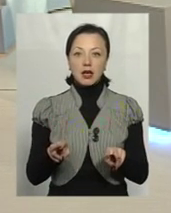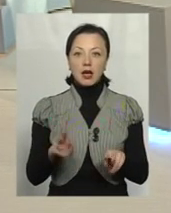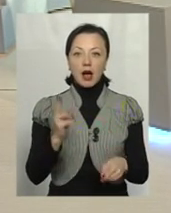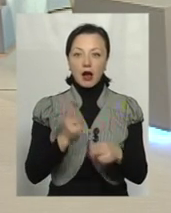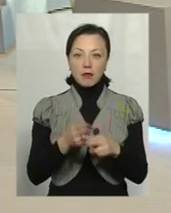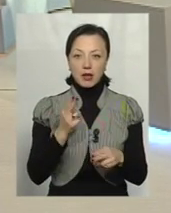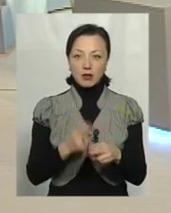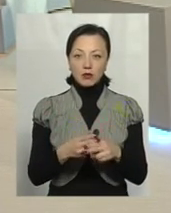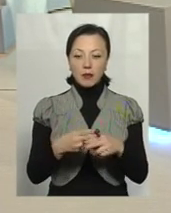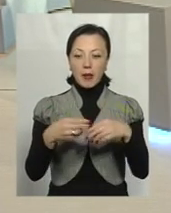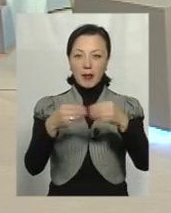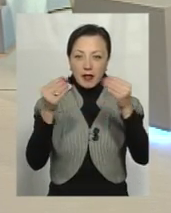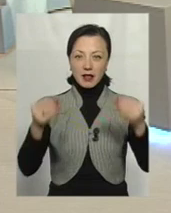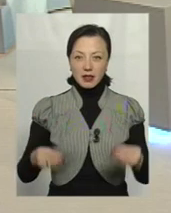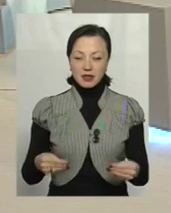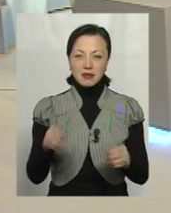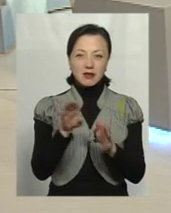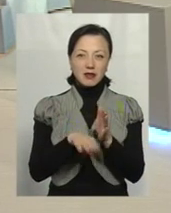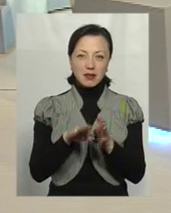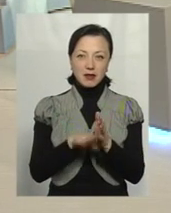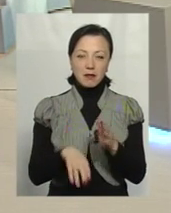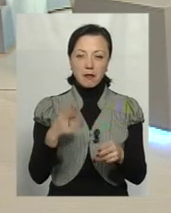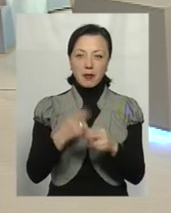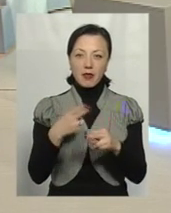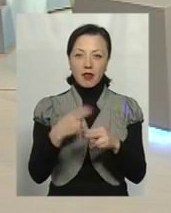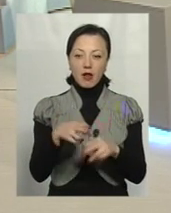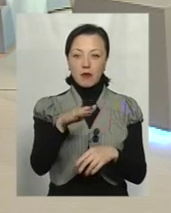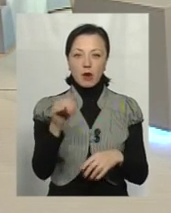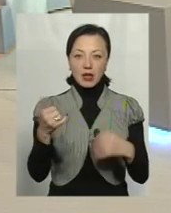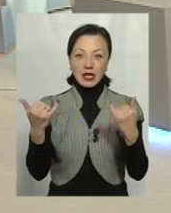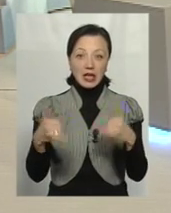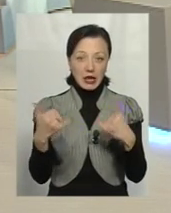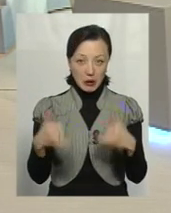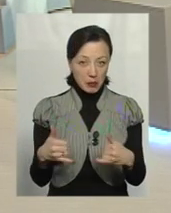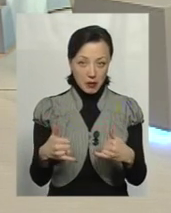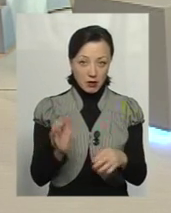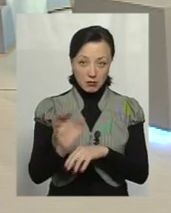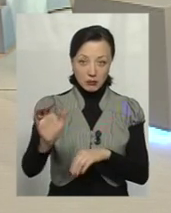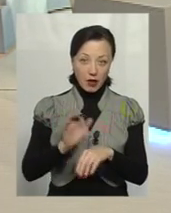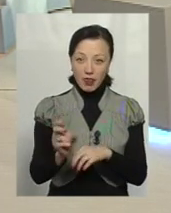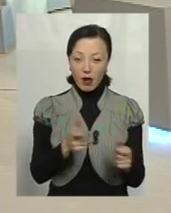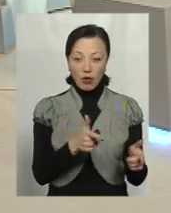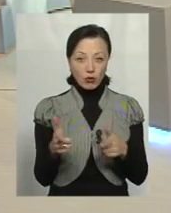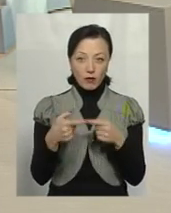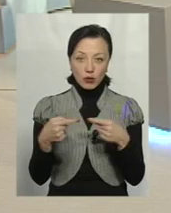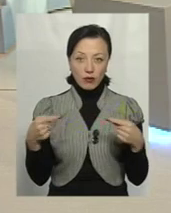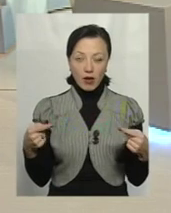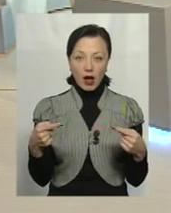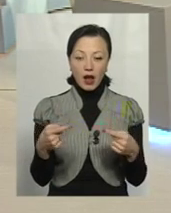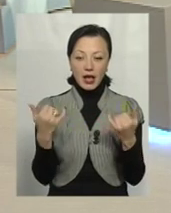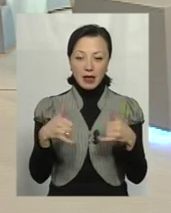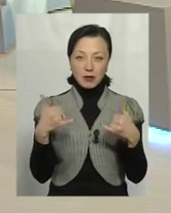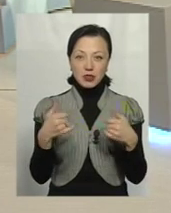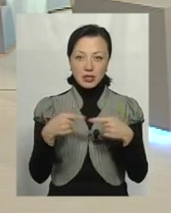лист, тобто, самий примітивний металопрокат, хімія, причому в чистому вигляді не готові товари, а хімічні